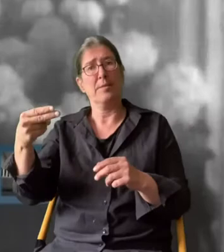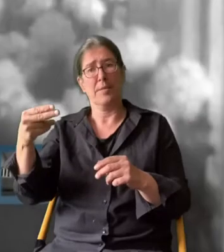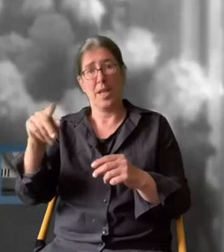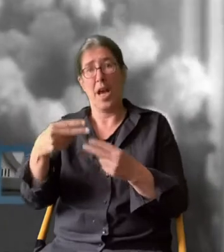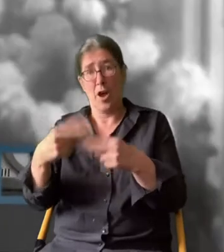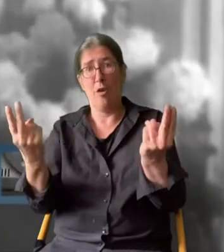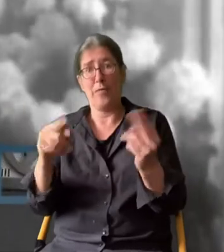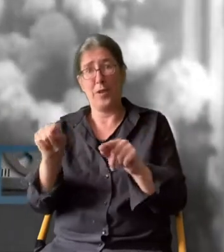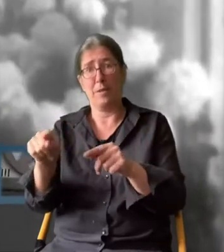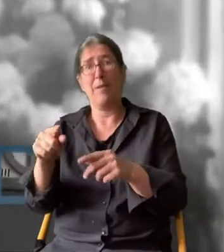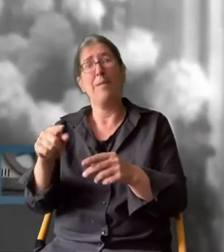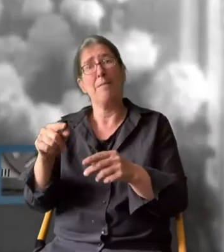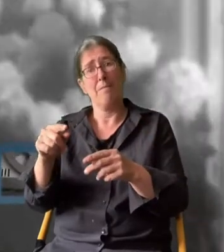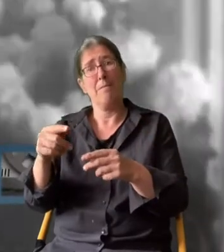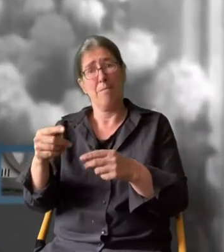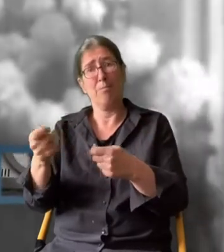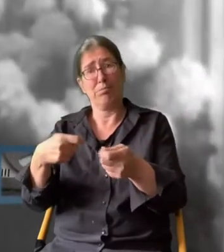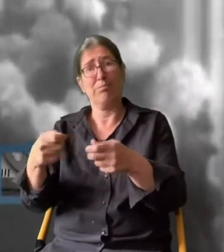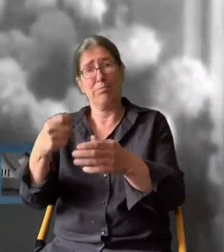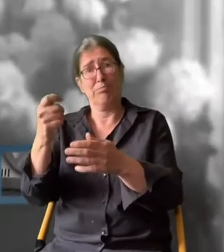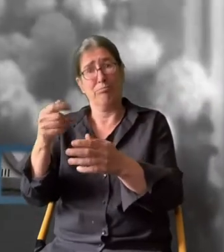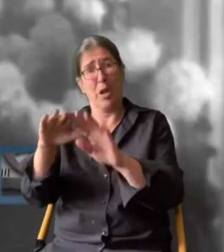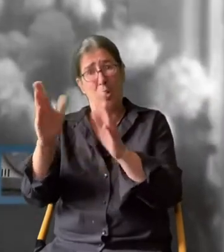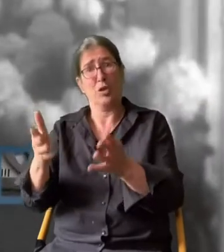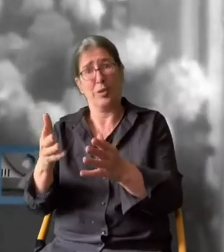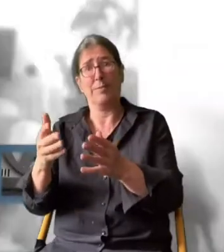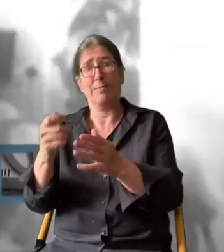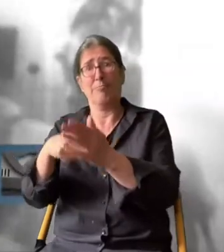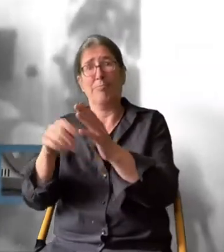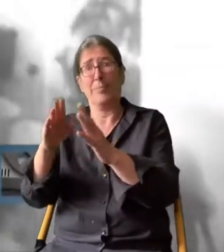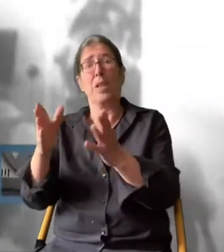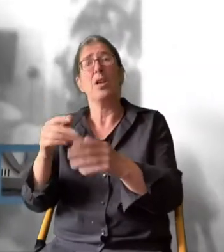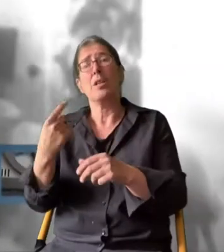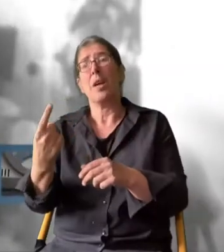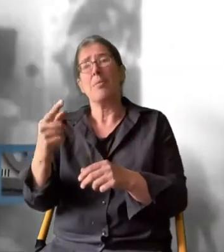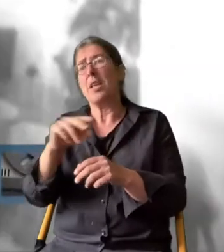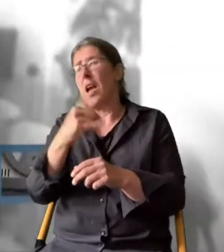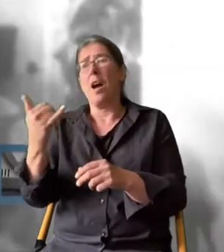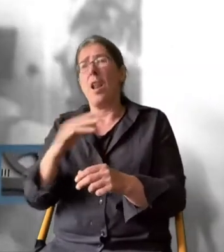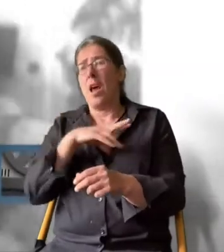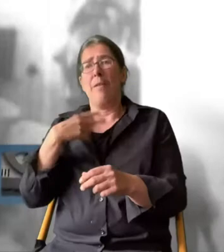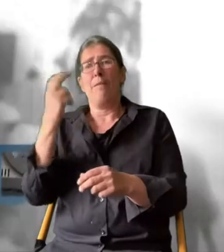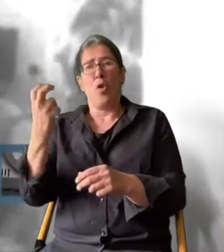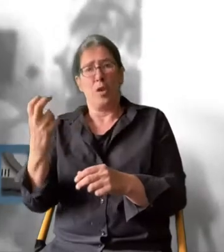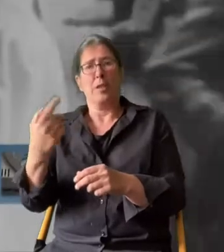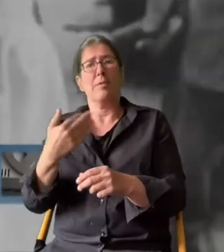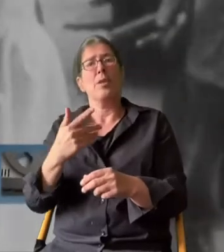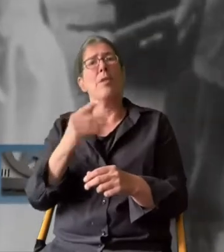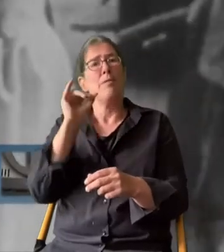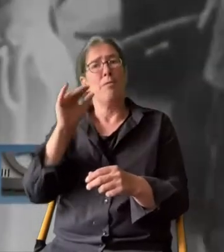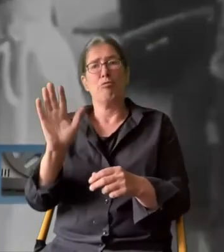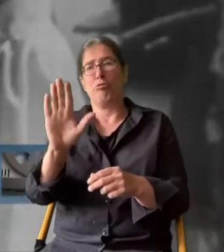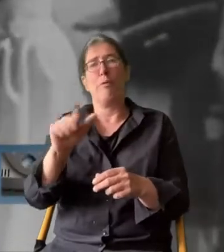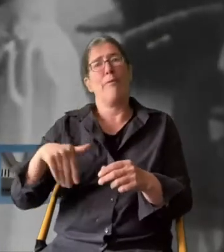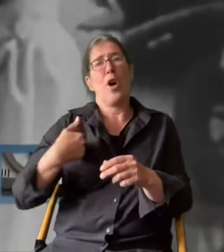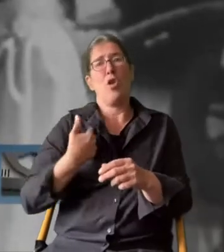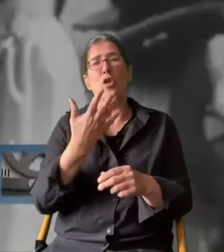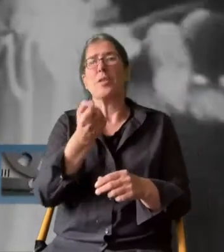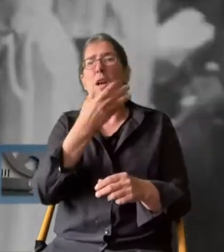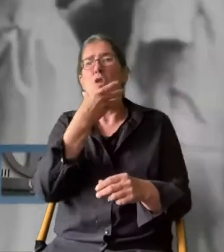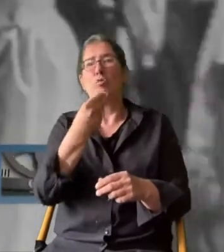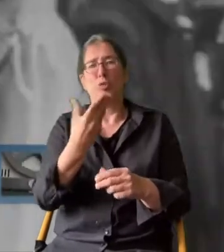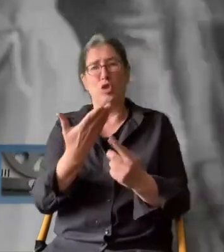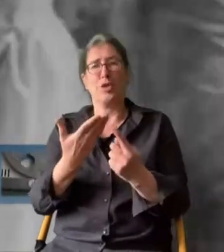war ein Mr. Strongman. Der hatte ja monatelang da gewohnt. Er hatte eine sehr hübsche Frau und er selbst war